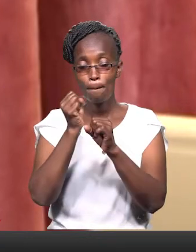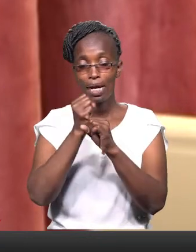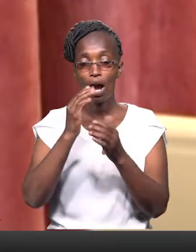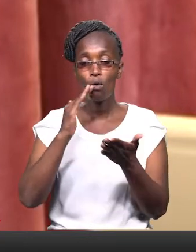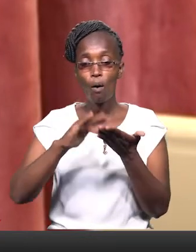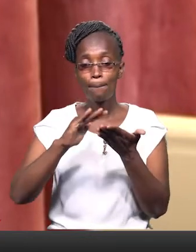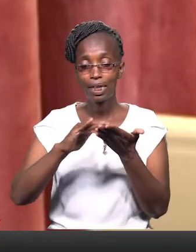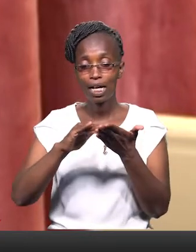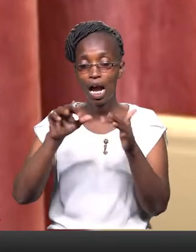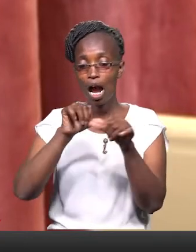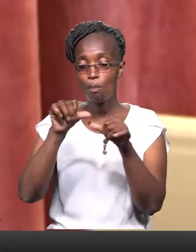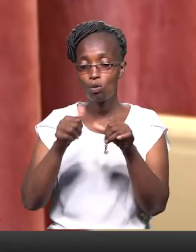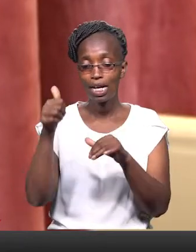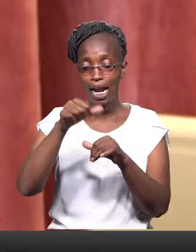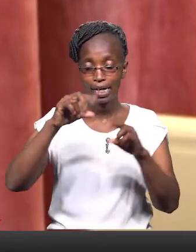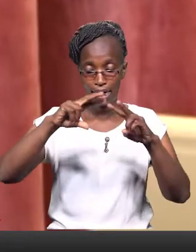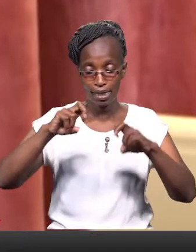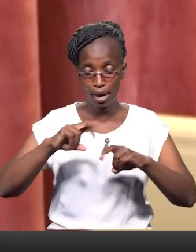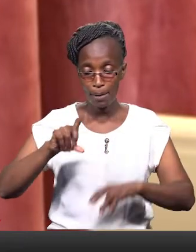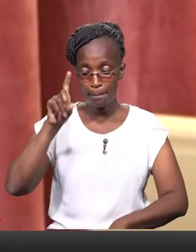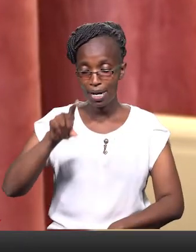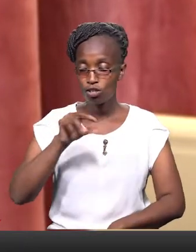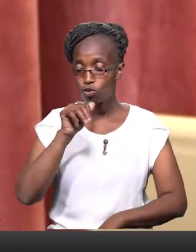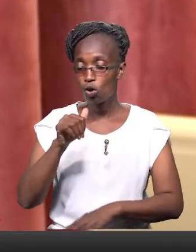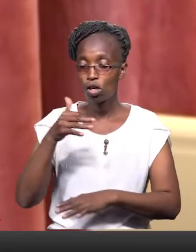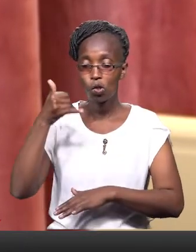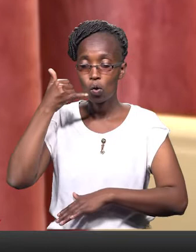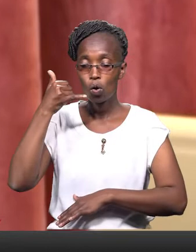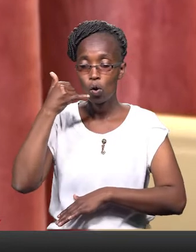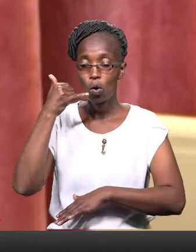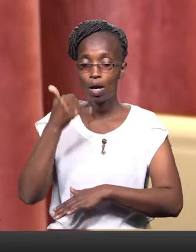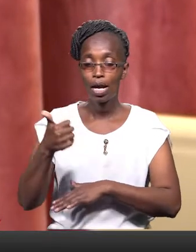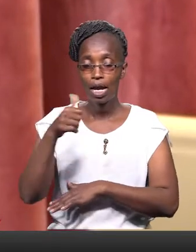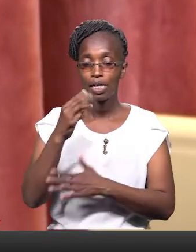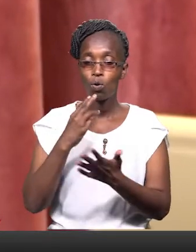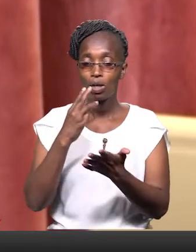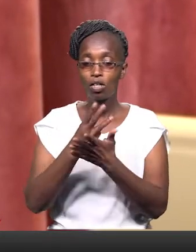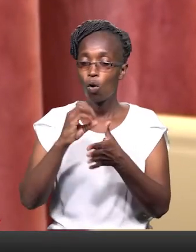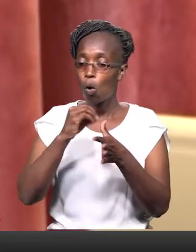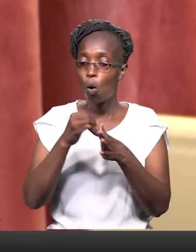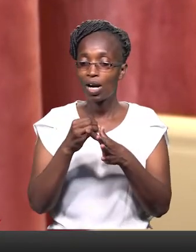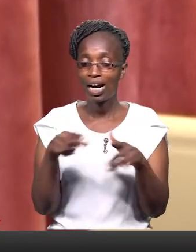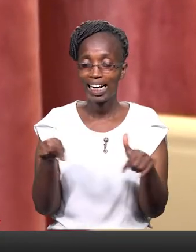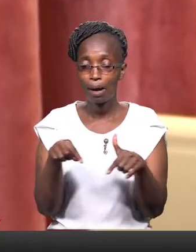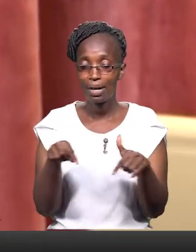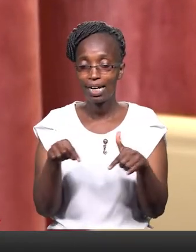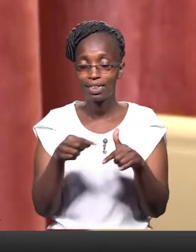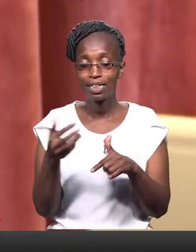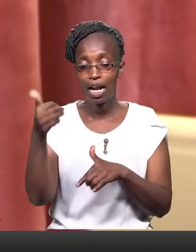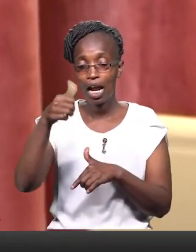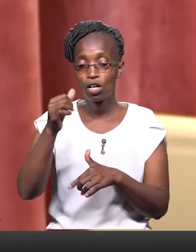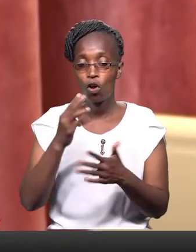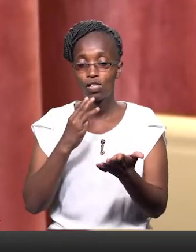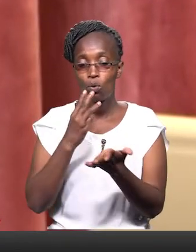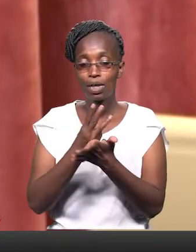should not make any comments on the case under investigations, he should not conduct any witnesses and he should not intimidate